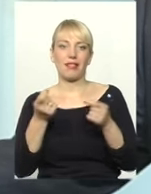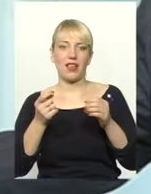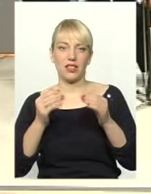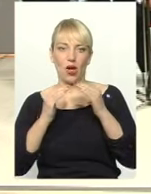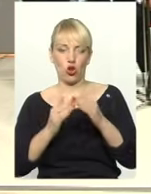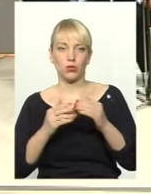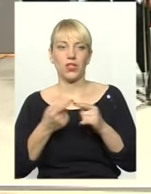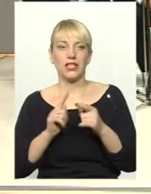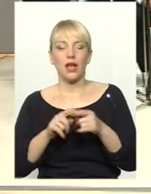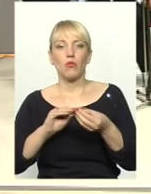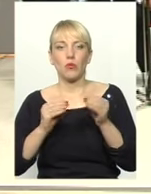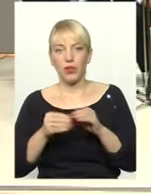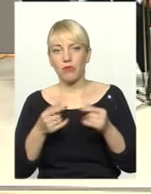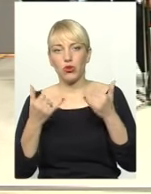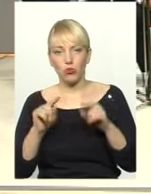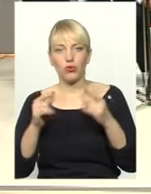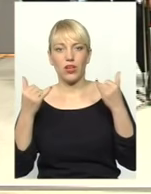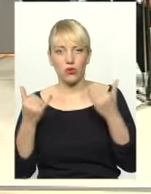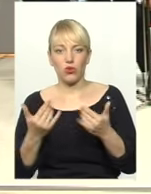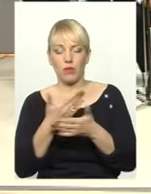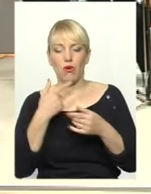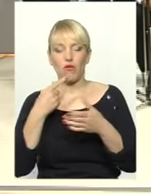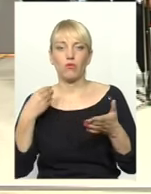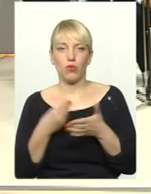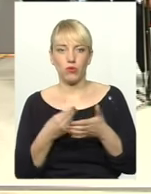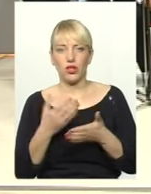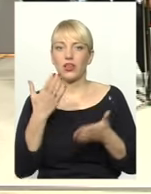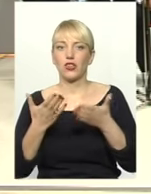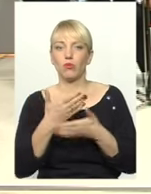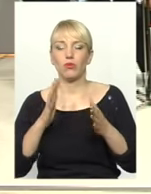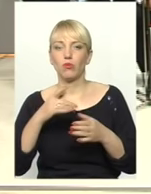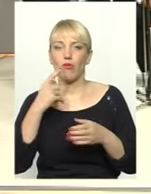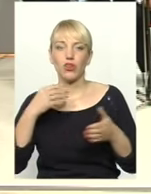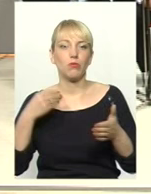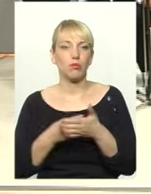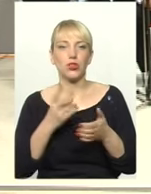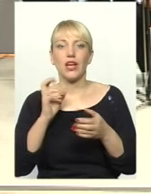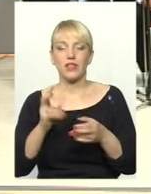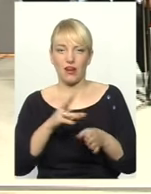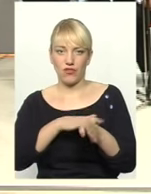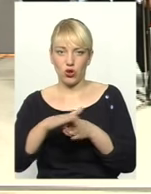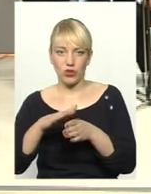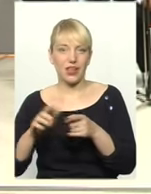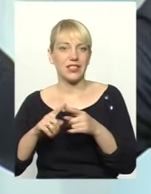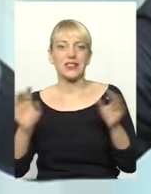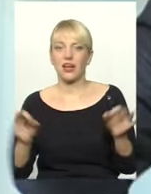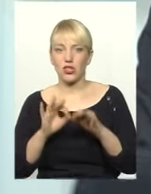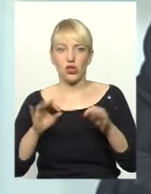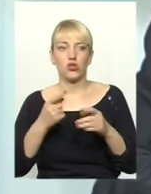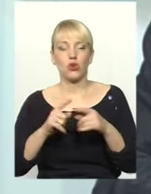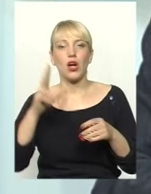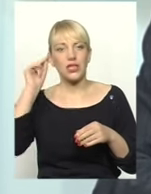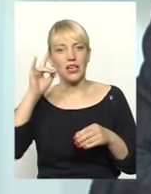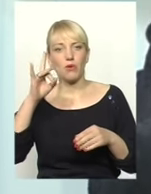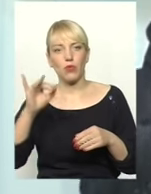Ця там проблема. Тому ми не сьогодні, ми говоримо о бюджеті. Але якщо ми будемо говорити про бюджет чисто як виконання, це нічого. Послідню цифру, Іван